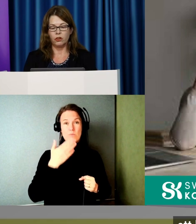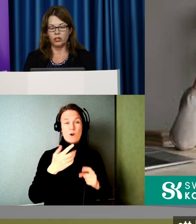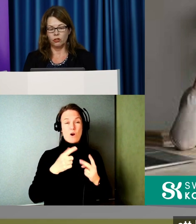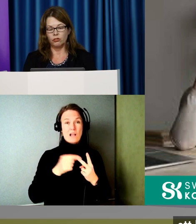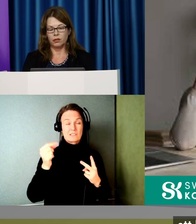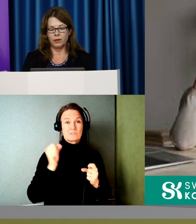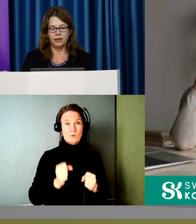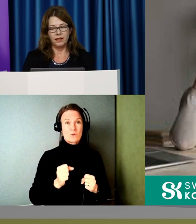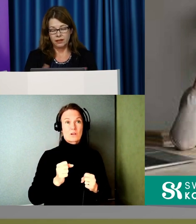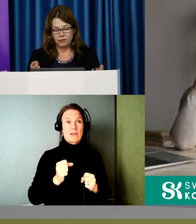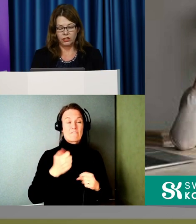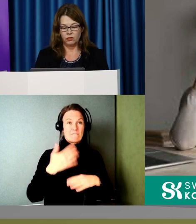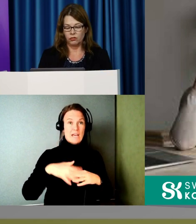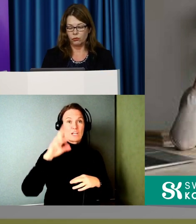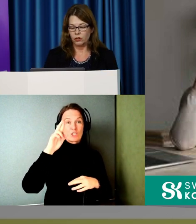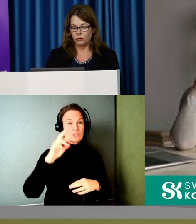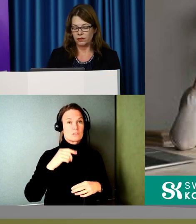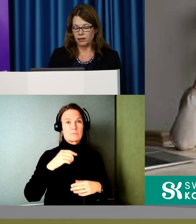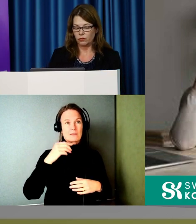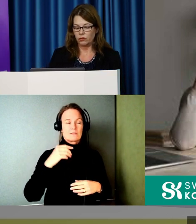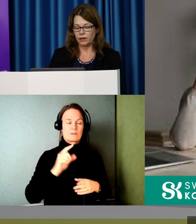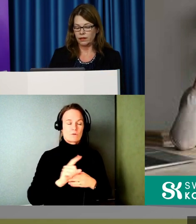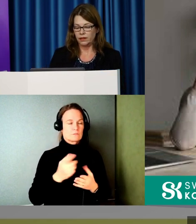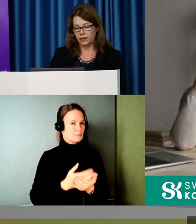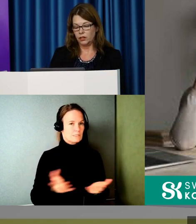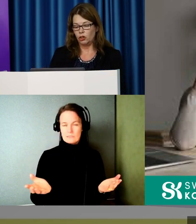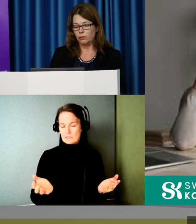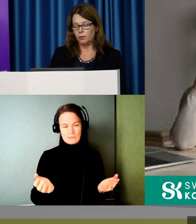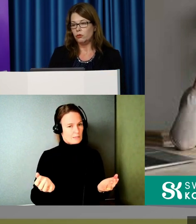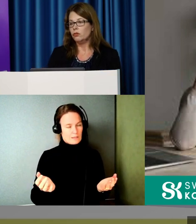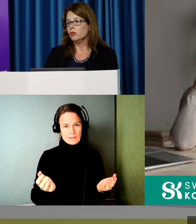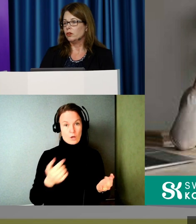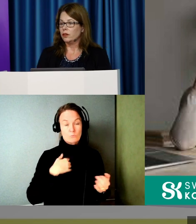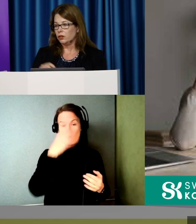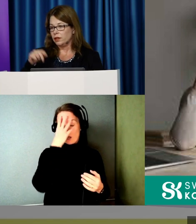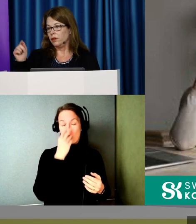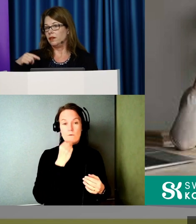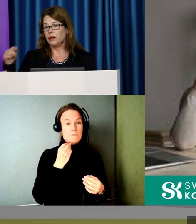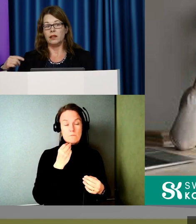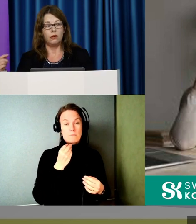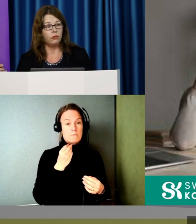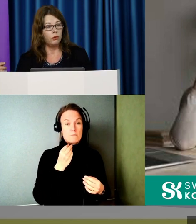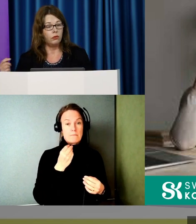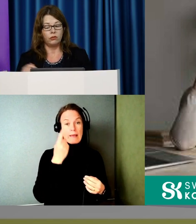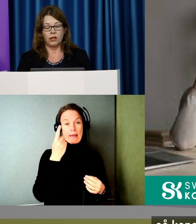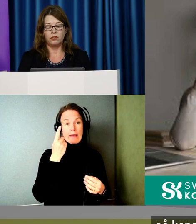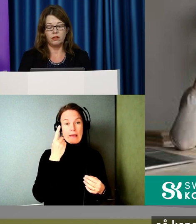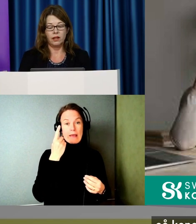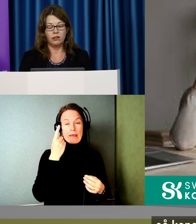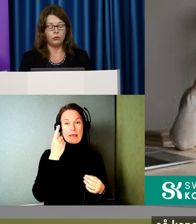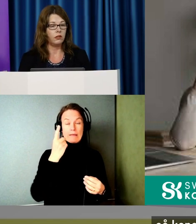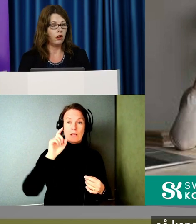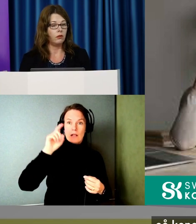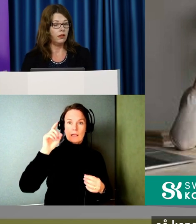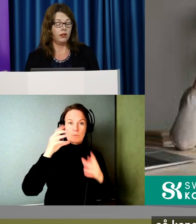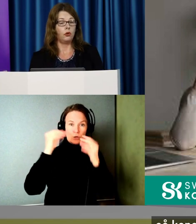som ska vara före i kryssat. Men det vet vi att så är det ju oftast inte. Utan glömmer jag bort och, vad heter det, klicka ur några rutor så kanske det